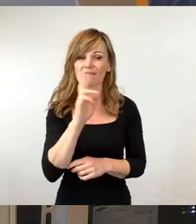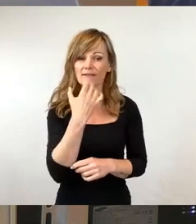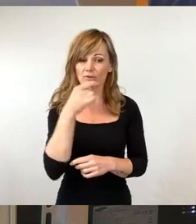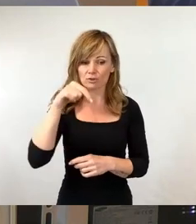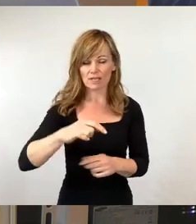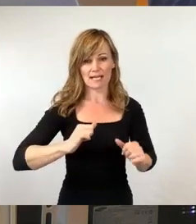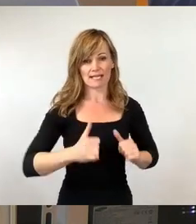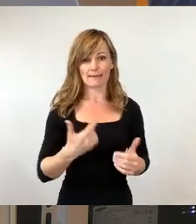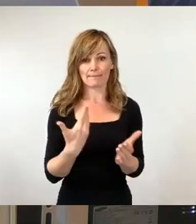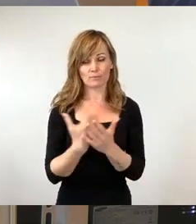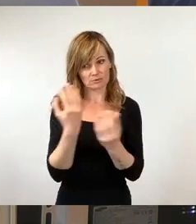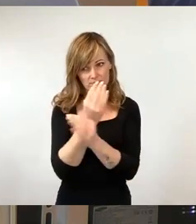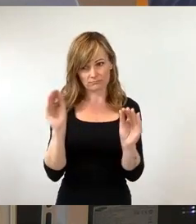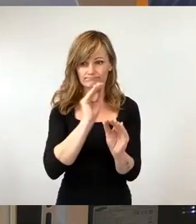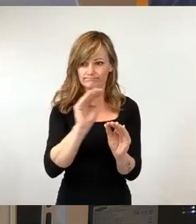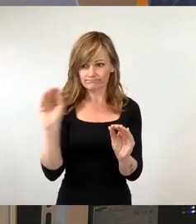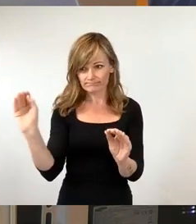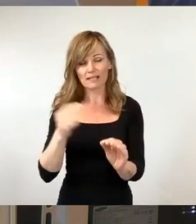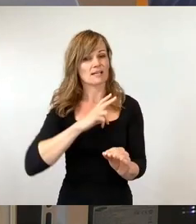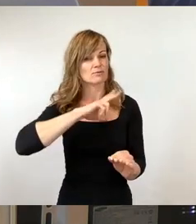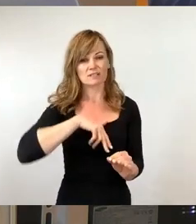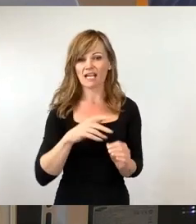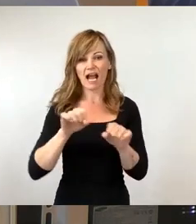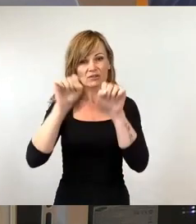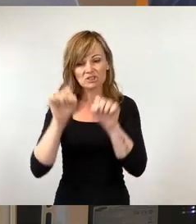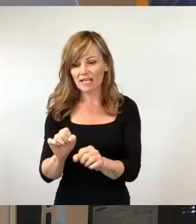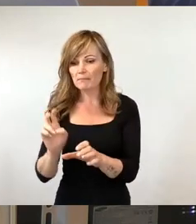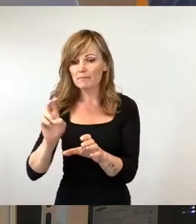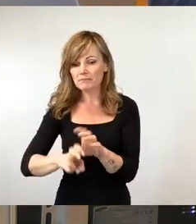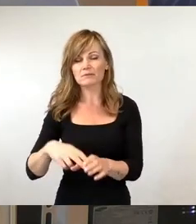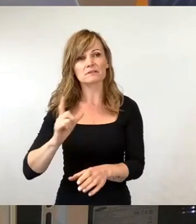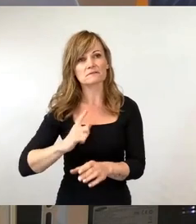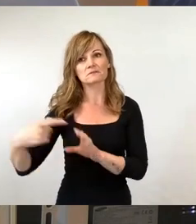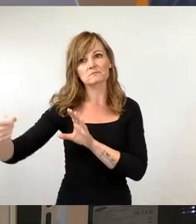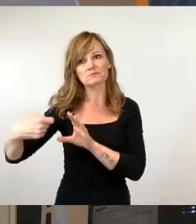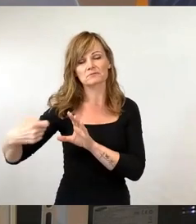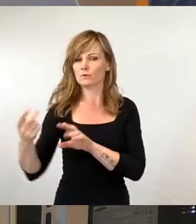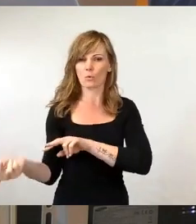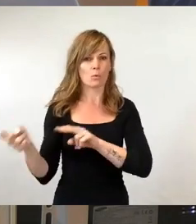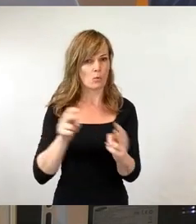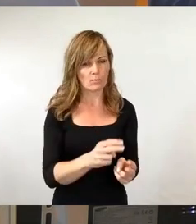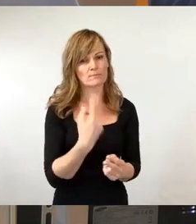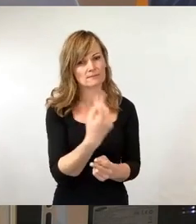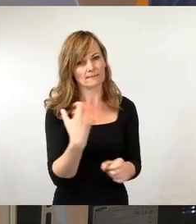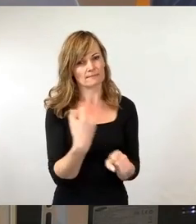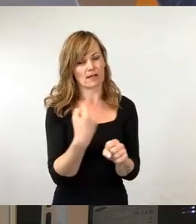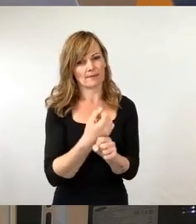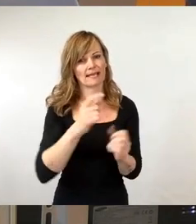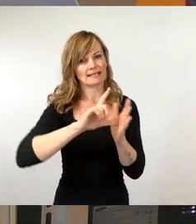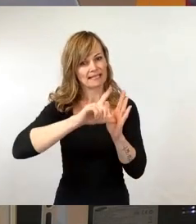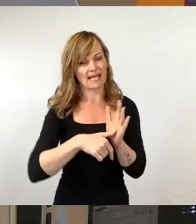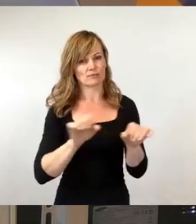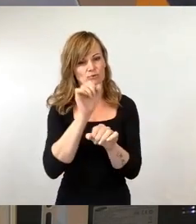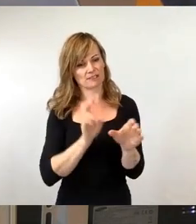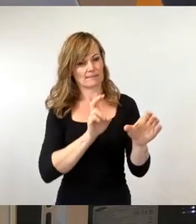raus aus dem Sozialsystem und rein ins Leistungssystem. Und ich habe es schon oft gesagt und ich wiederhole es gerne noch passend zu der aktuellen Stunde hier nochmal,